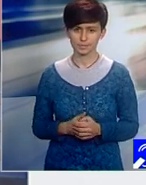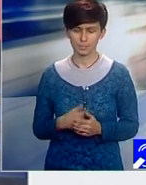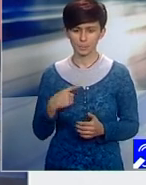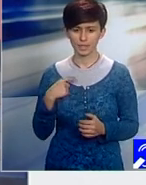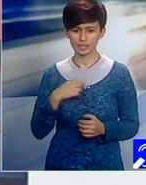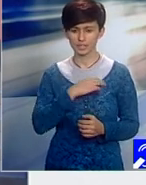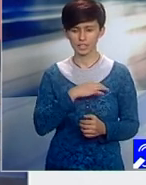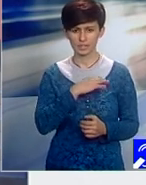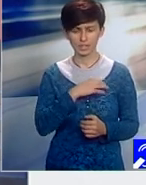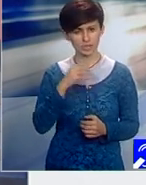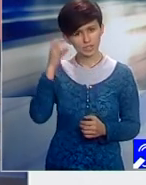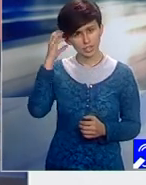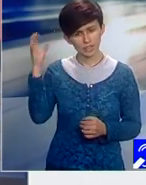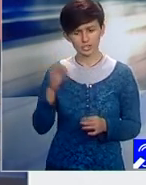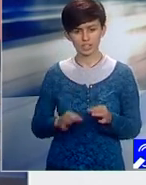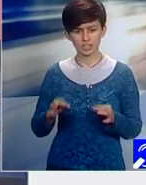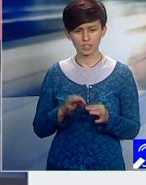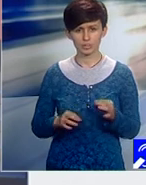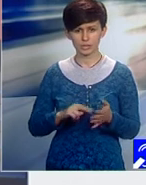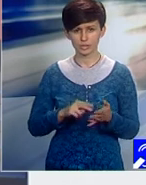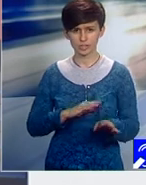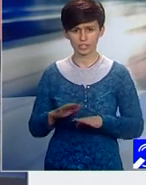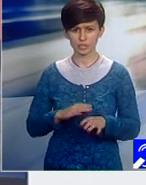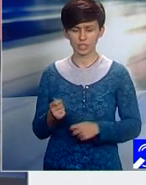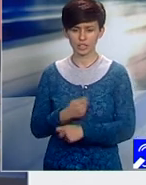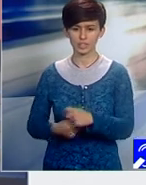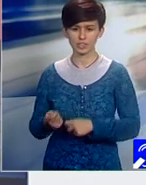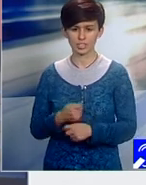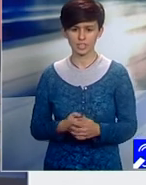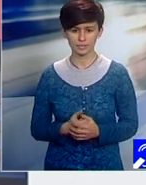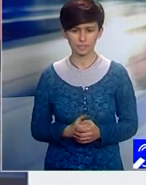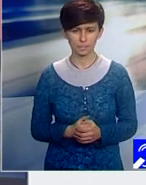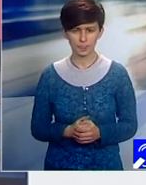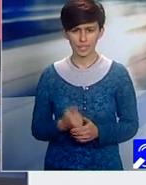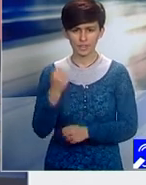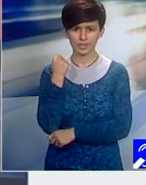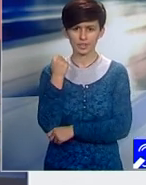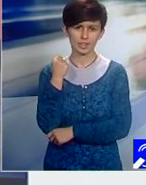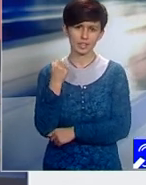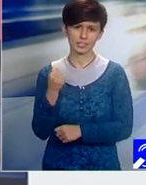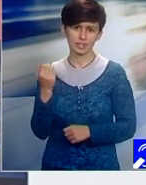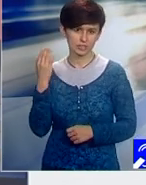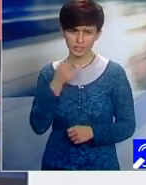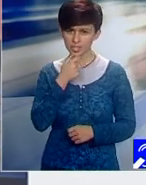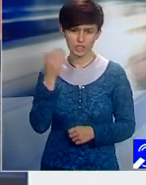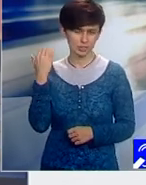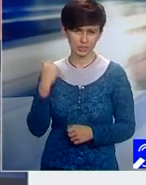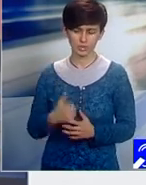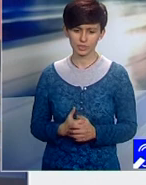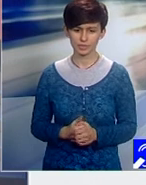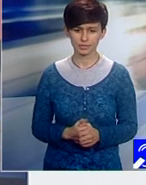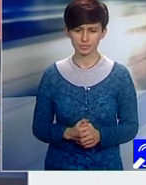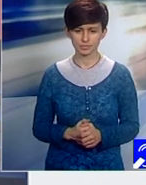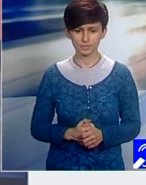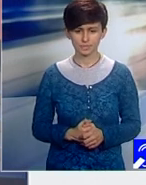Facultatea de Științe Economice Gestiunea Afacerii, gazda noastră și de la ediția anterioară, iar